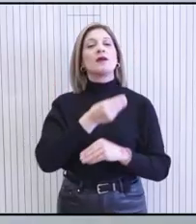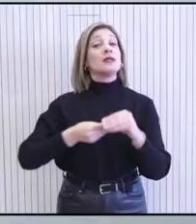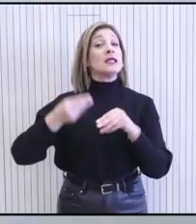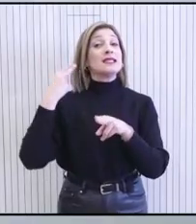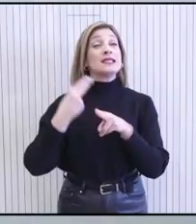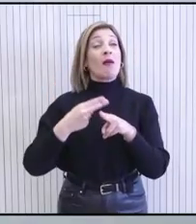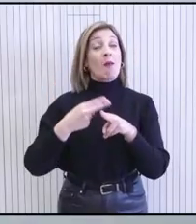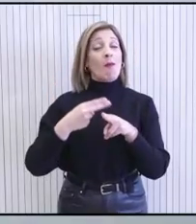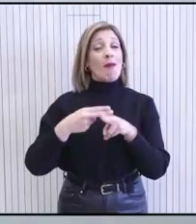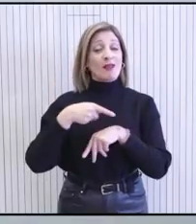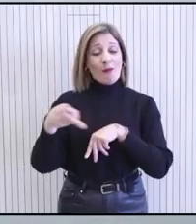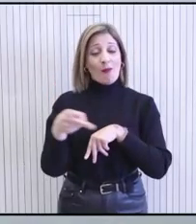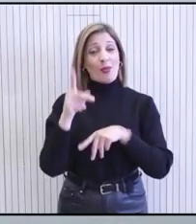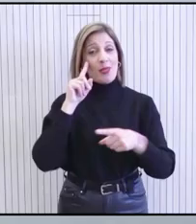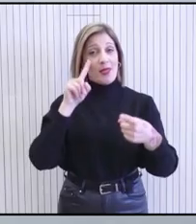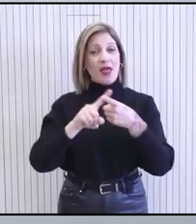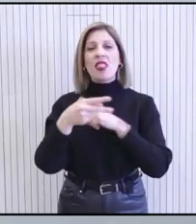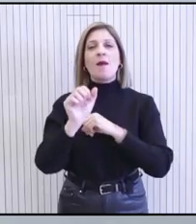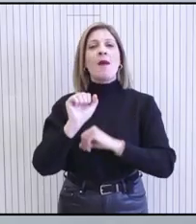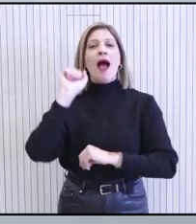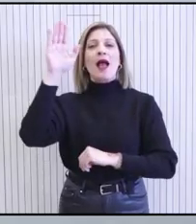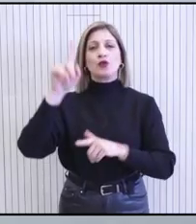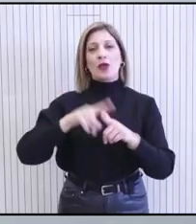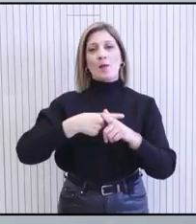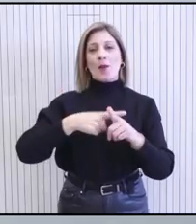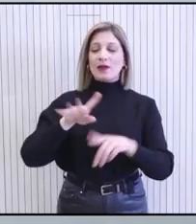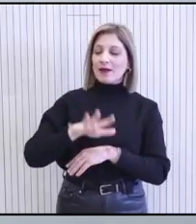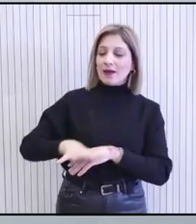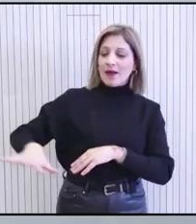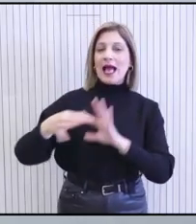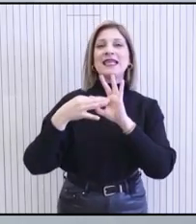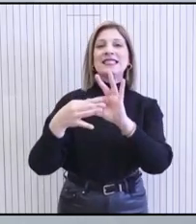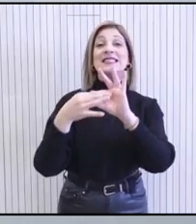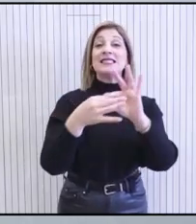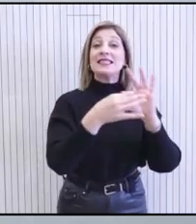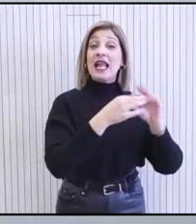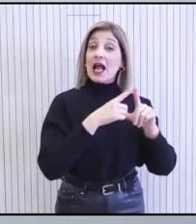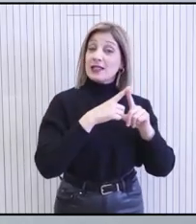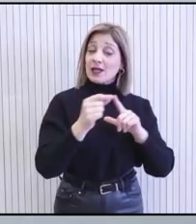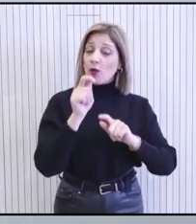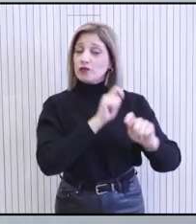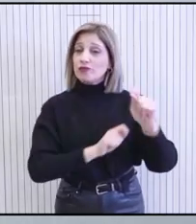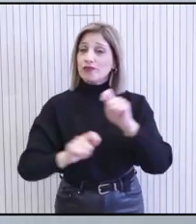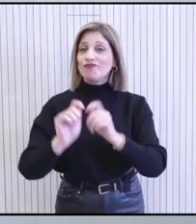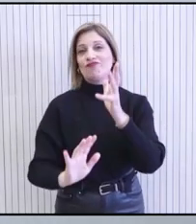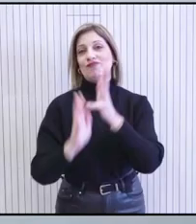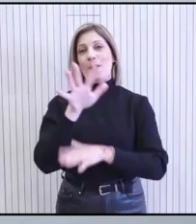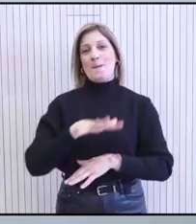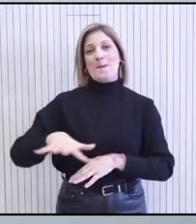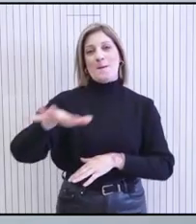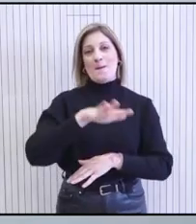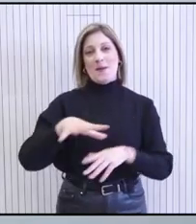σημασία σε ό,τι αφορά την εξωτερική μας πολιτική και τις περιφερειακές συνεργασίες, τις οποίες συνεχίζει και αναβαθμίζει στην περιοχή.